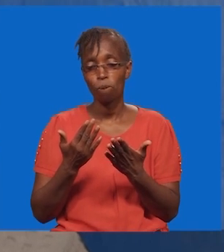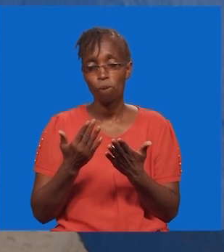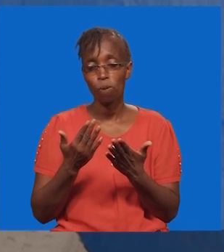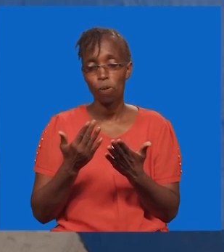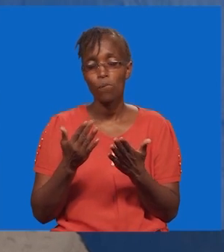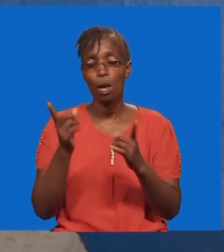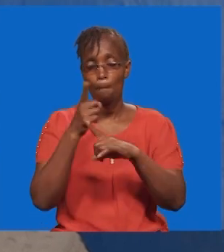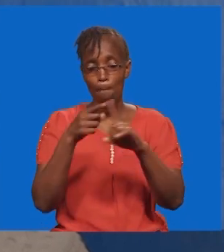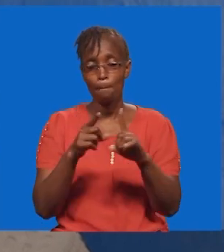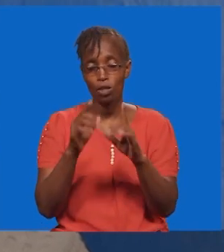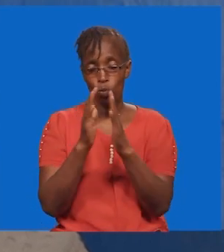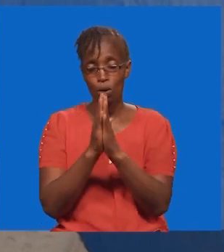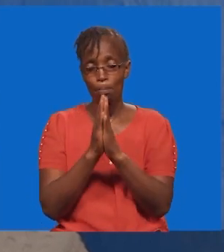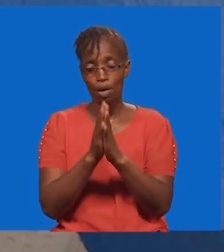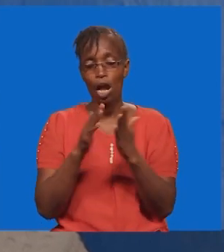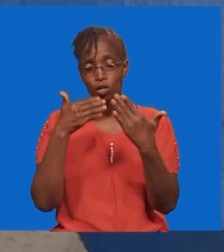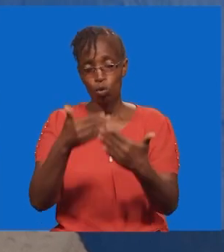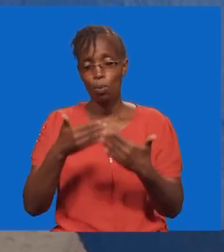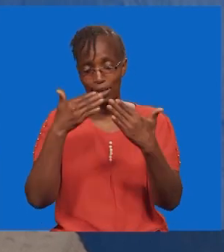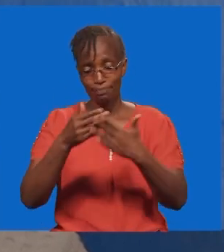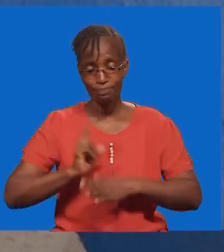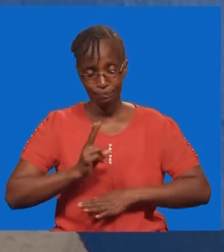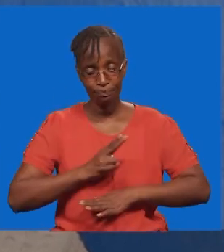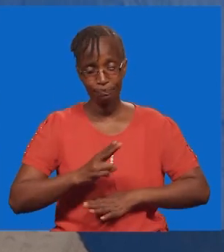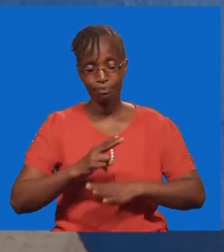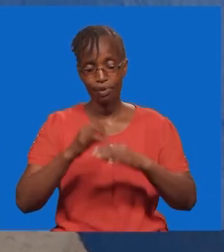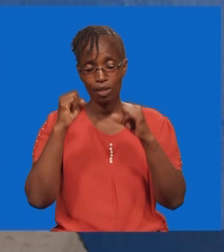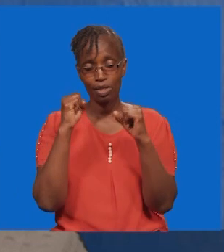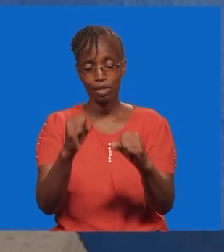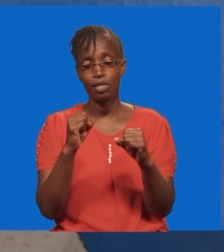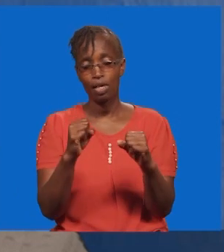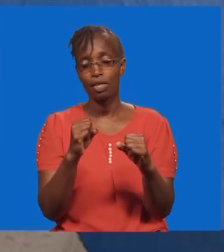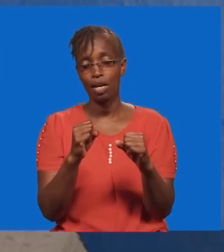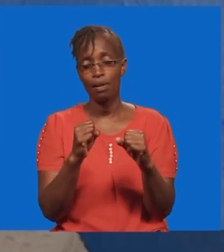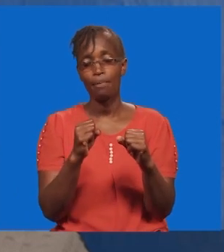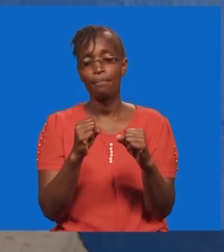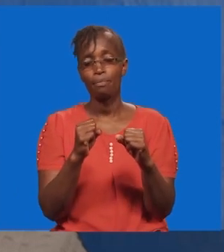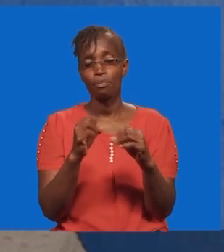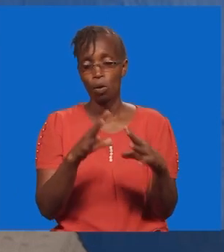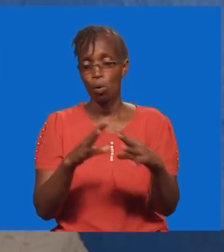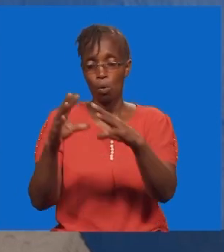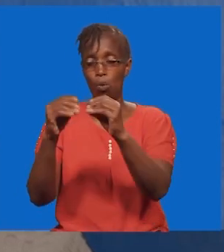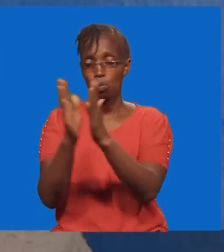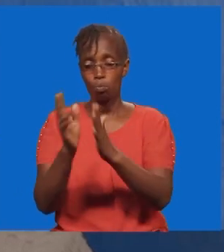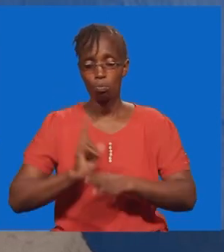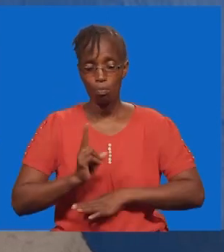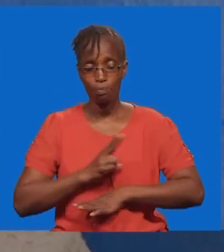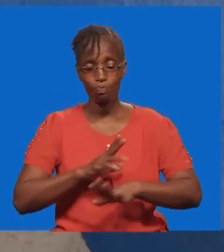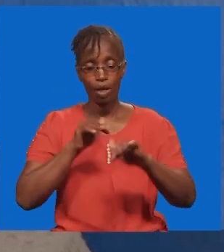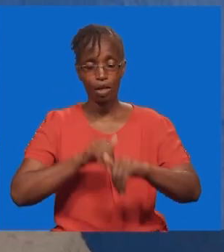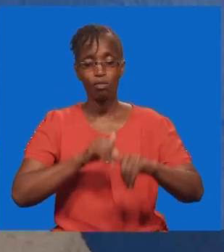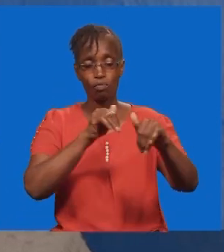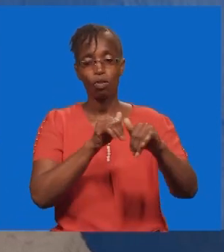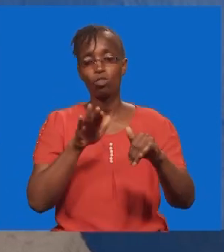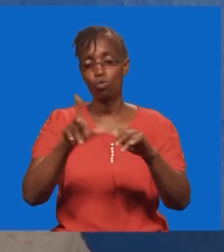kukutumainia wewe. Ila mungu kamutie nguvu. Na ukamusimamishi kwanjia sako sakipeke. Indanasi na